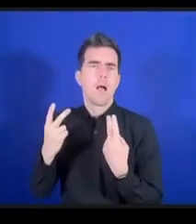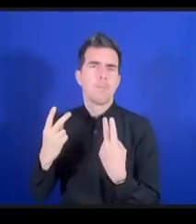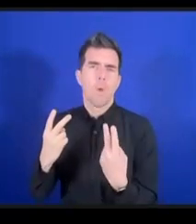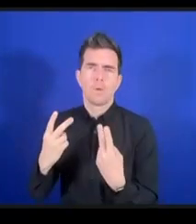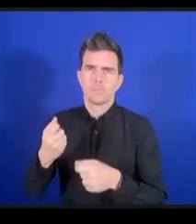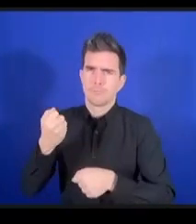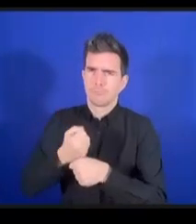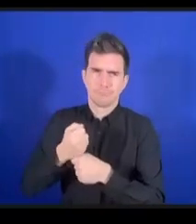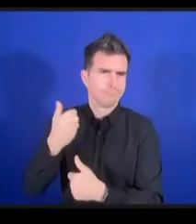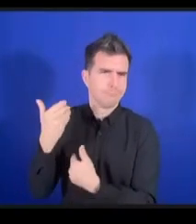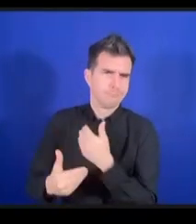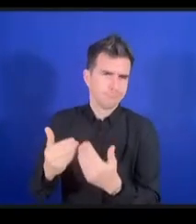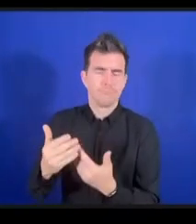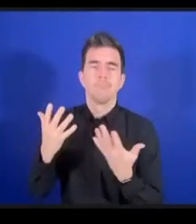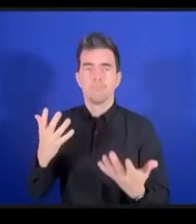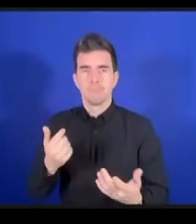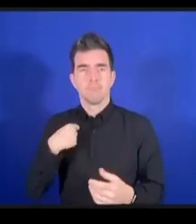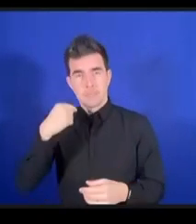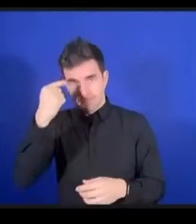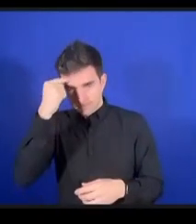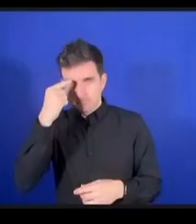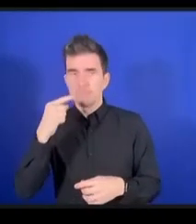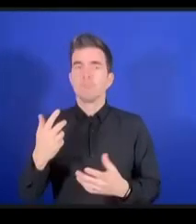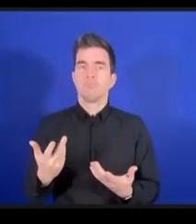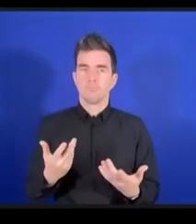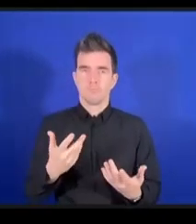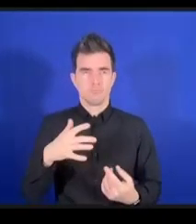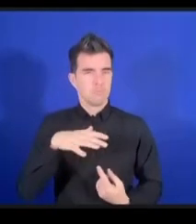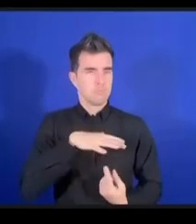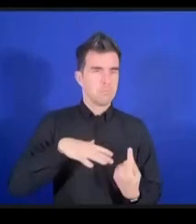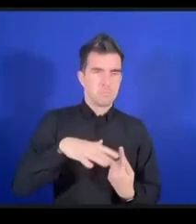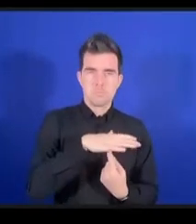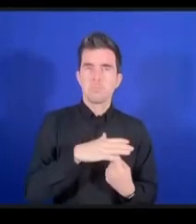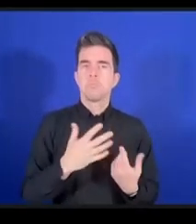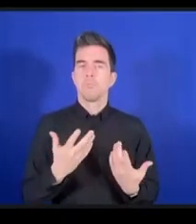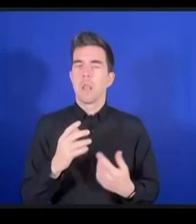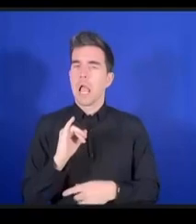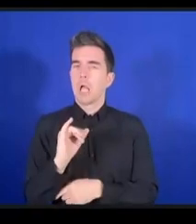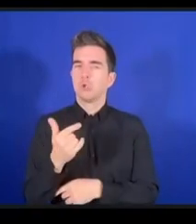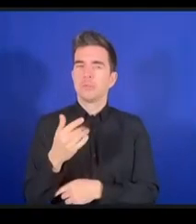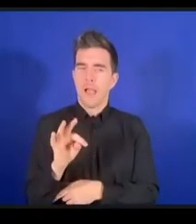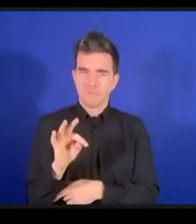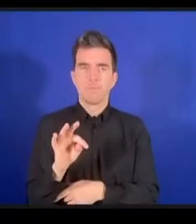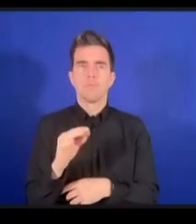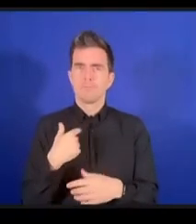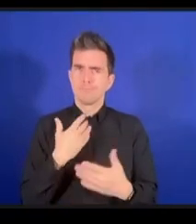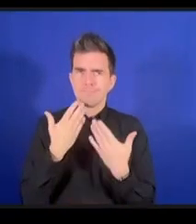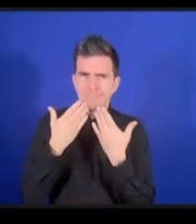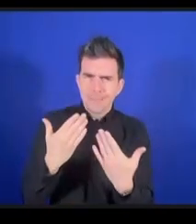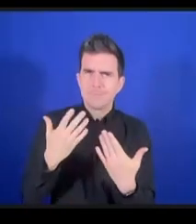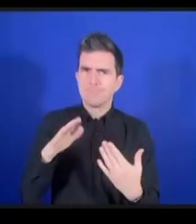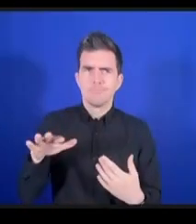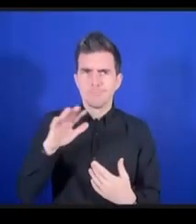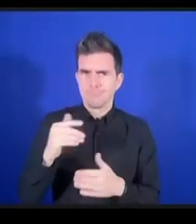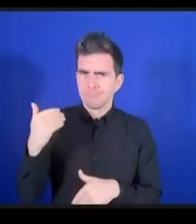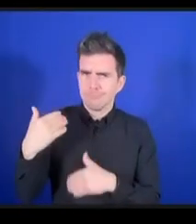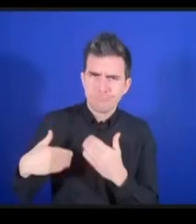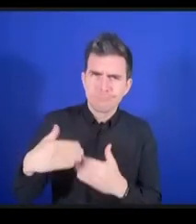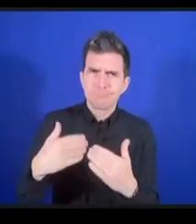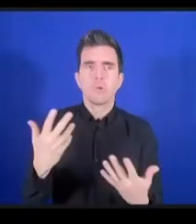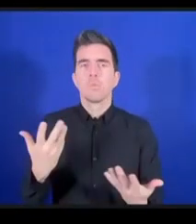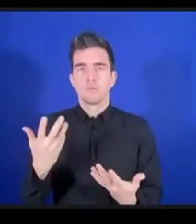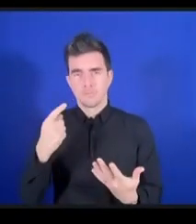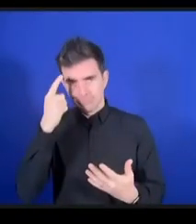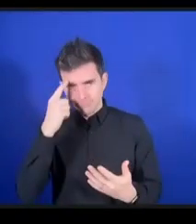progresser pour assurer l'accessibilité des participants en situation de handicap au forum et aux